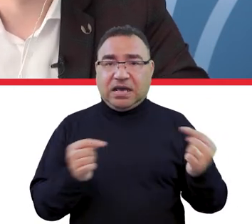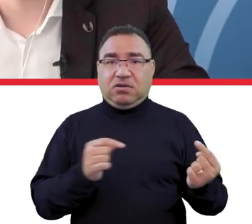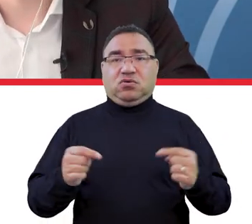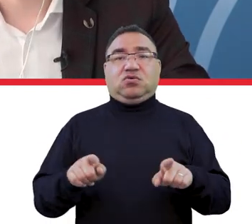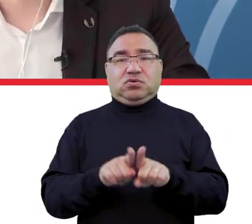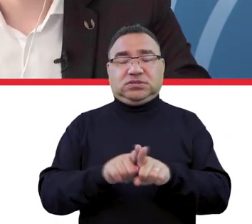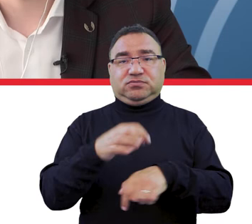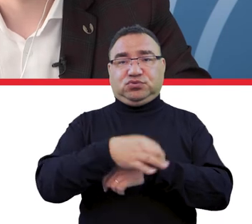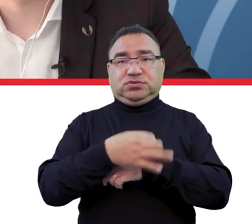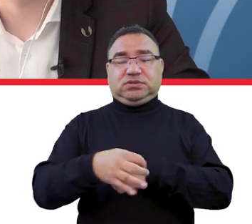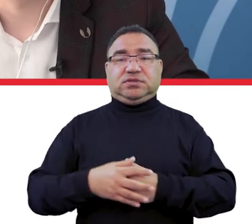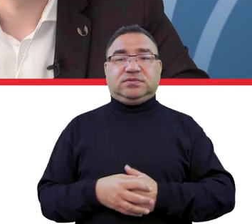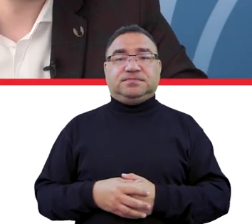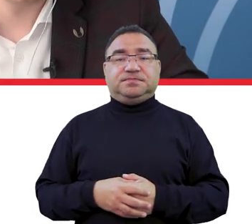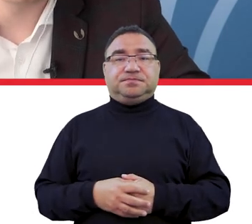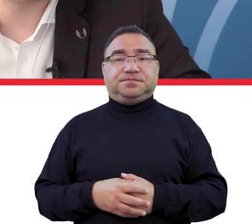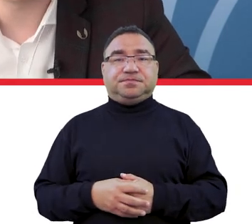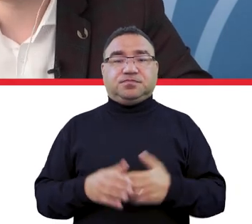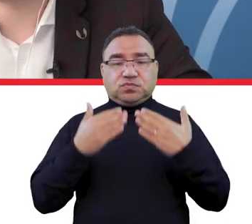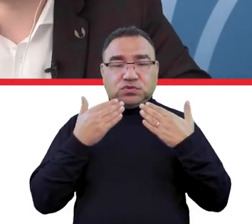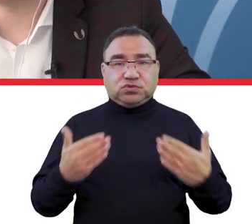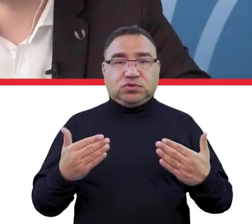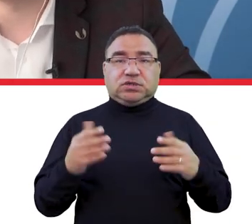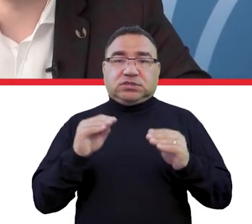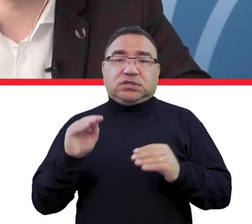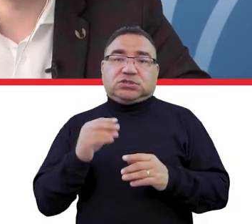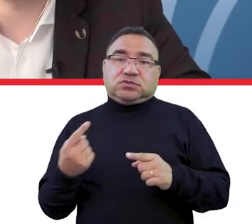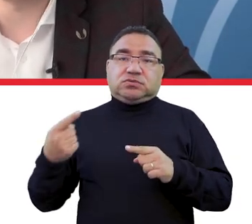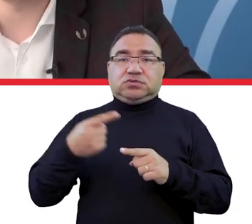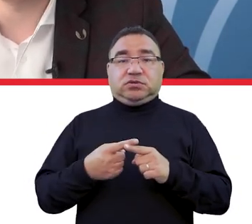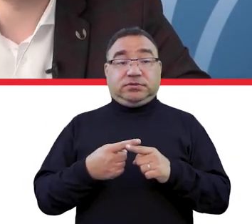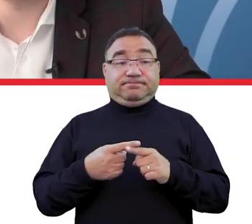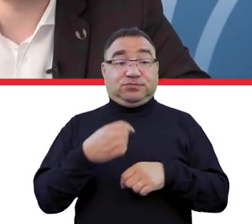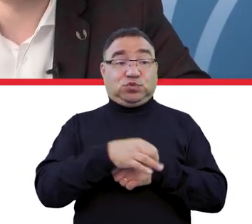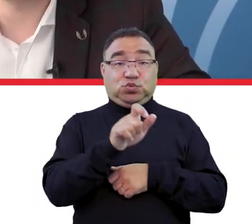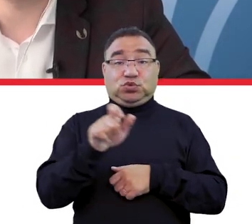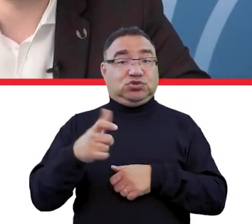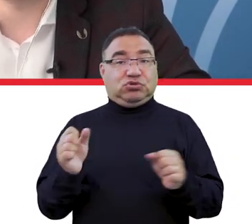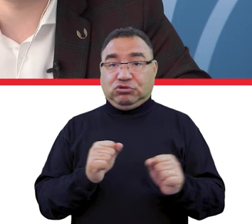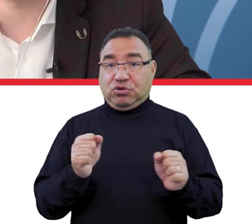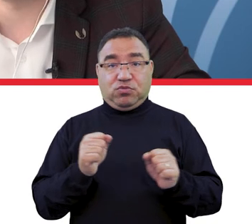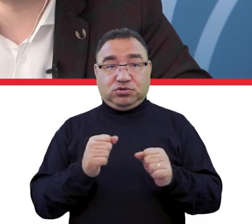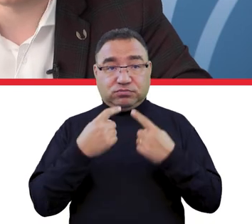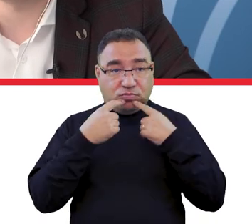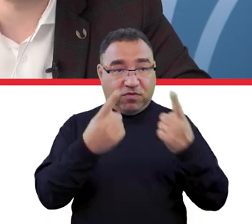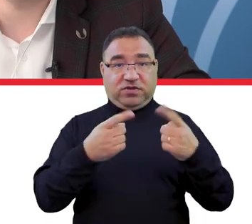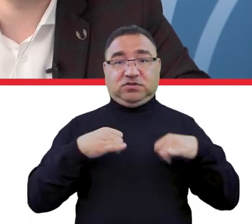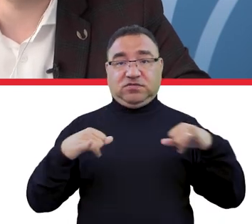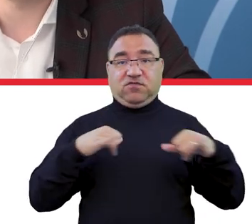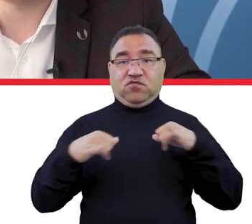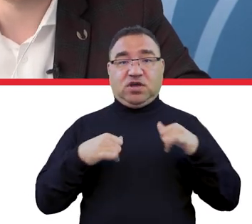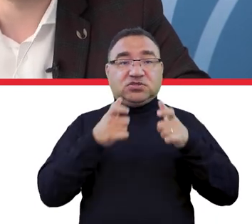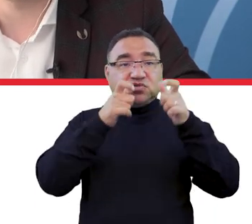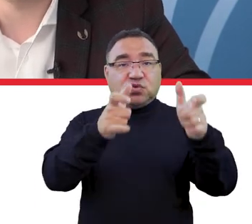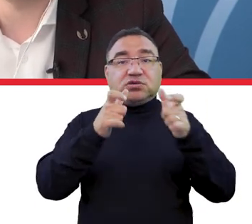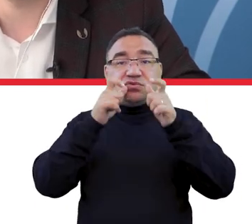również ze studentami. Dziękuję bardzo, ja tylko dopowiem, drodzy studenci, nie bójcie się odzywać do władz uczelni